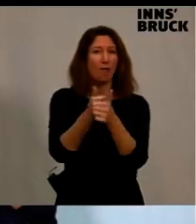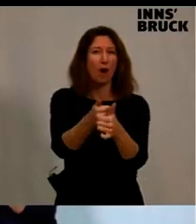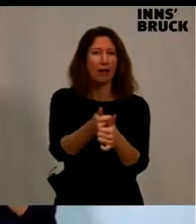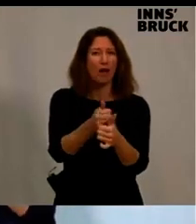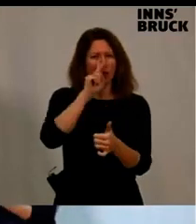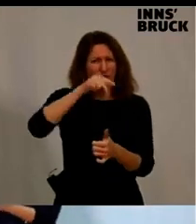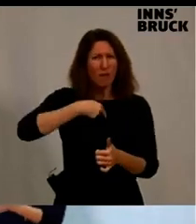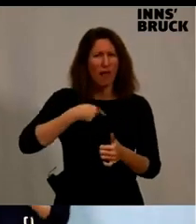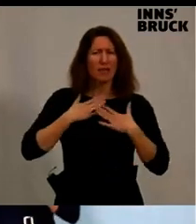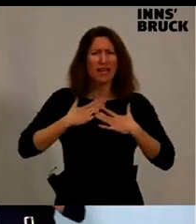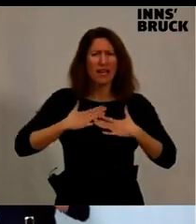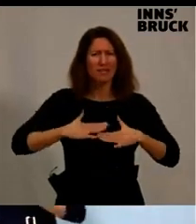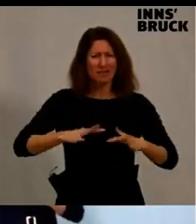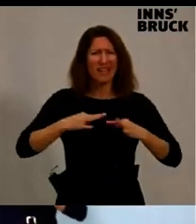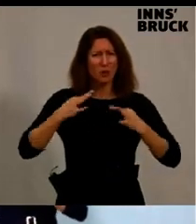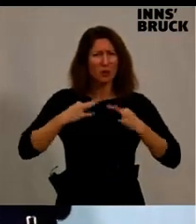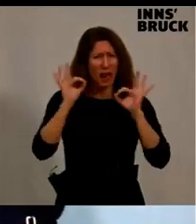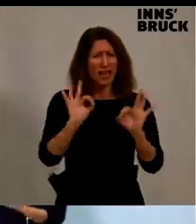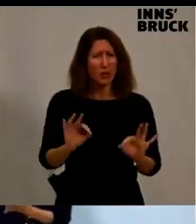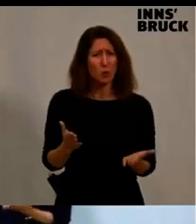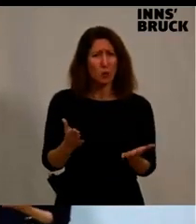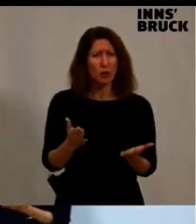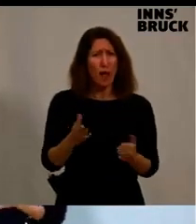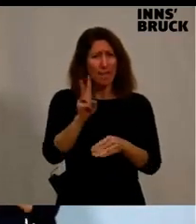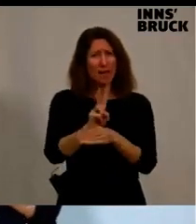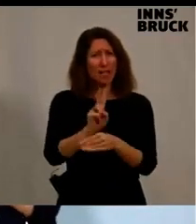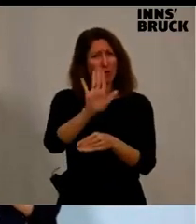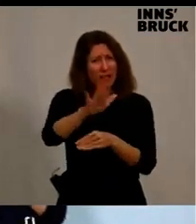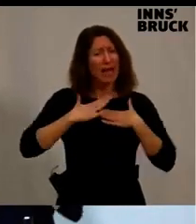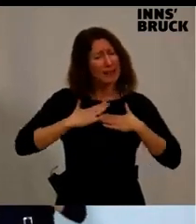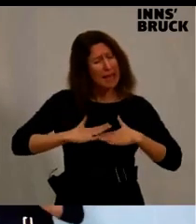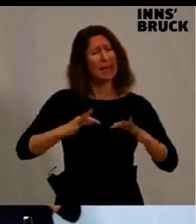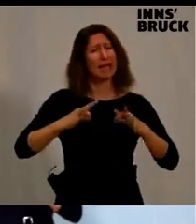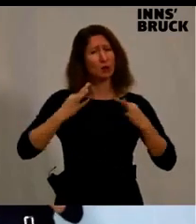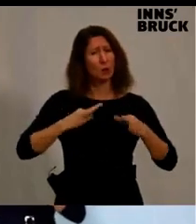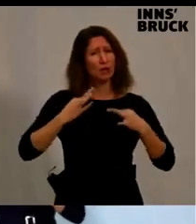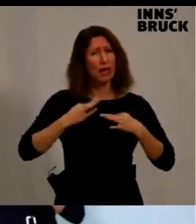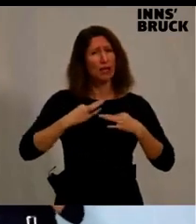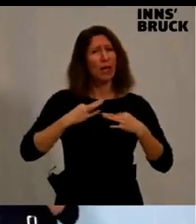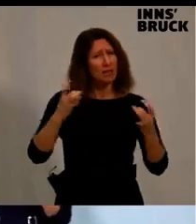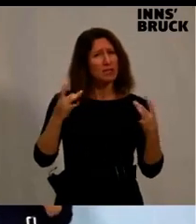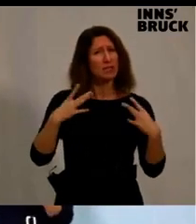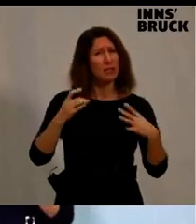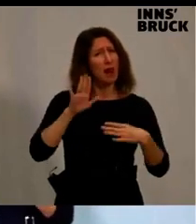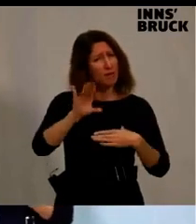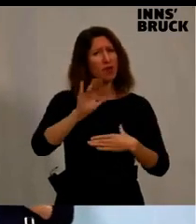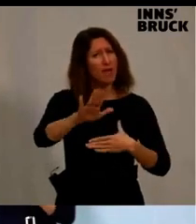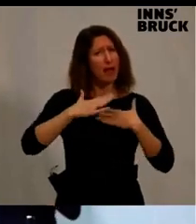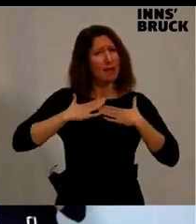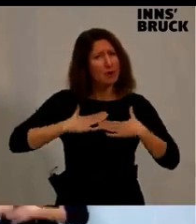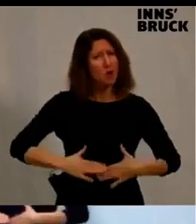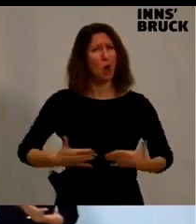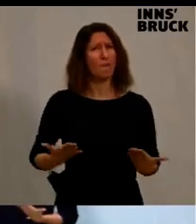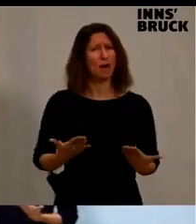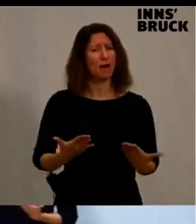gesundheitlich gut, du merkst das Ganze. Achte auf deine Gesundheit, auf die Signale deines Körpers, weil eigentlich ist das